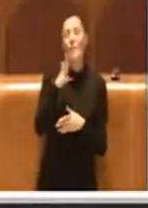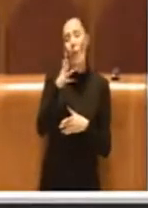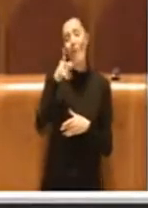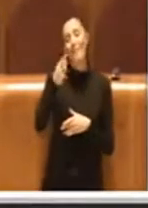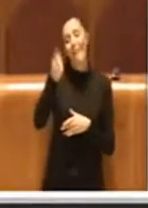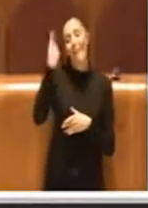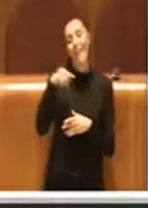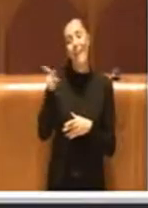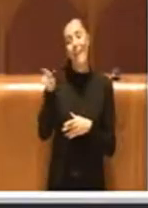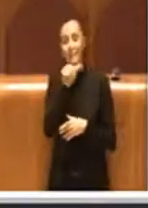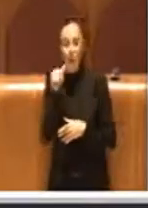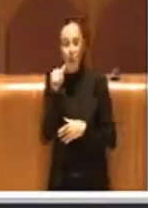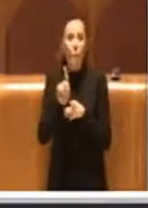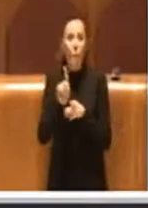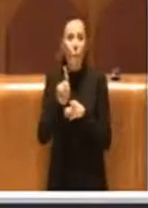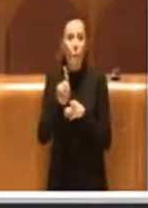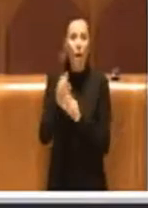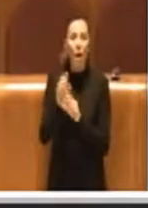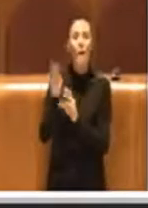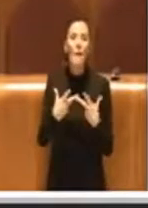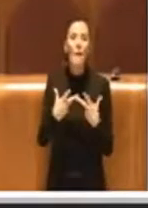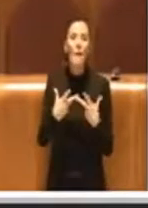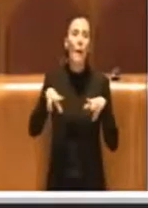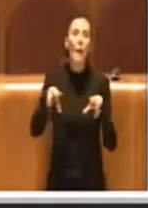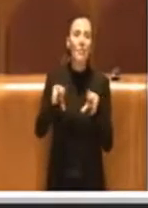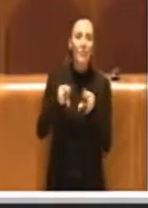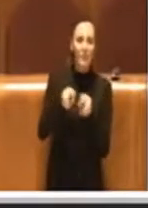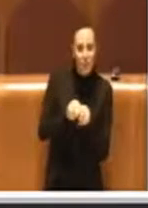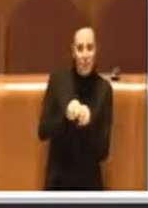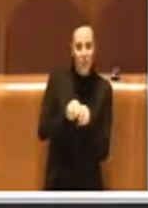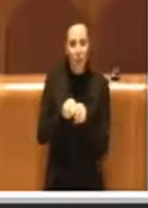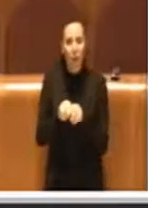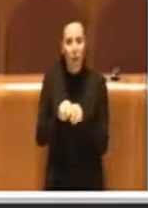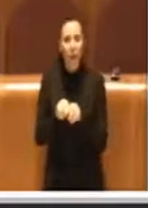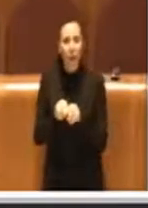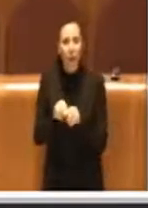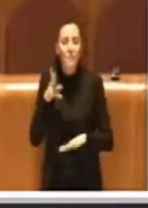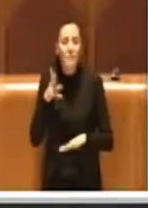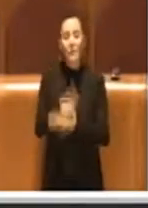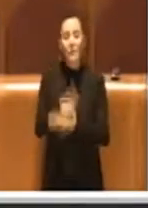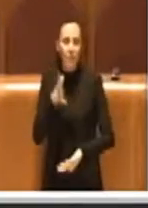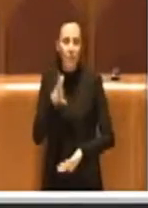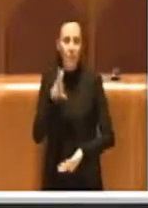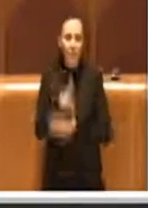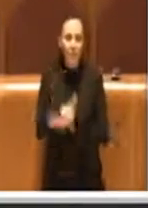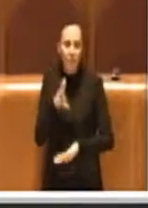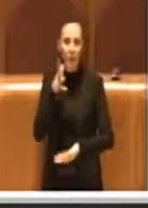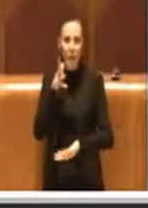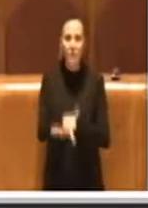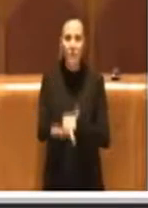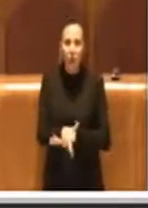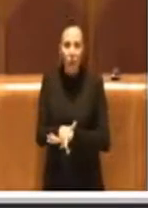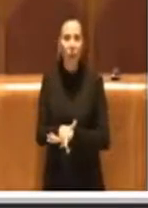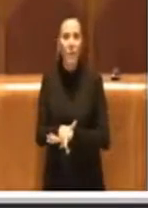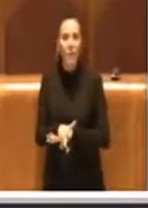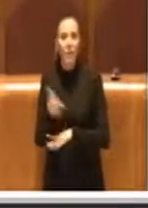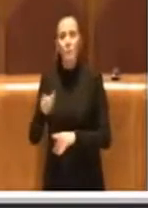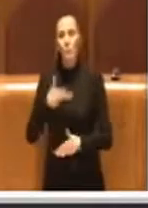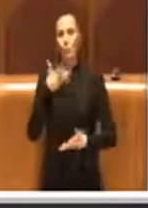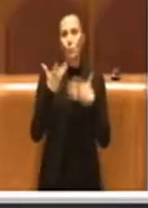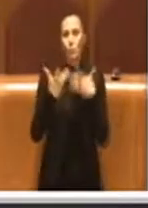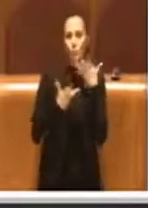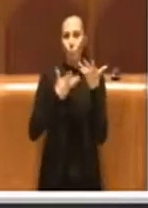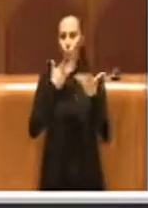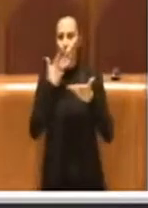Ecco, questo mi dispiace, devo dirlo, perché dopo tanti interventi stucchevoli che vanno solo a detrimento delle